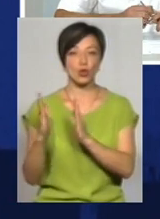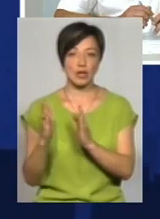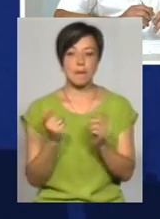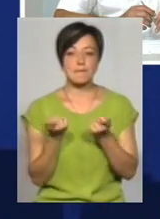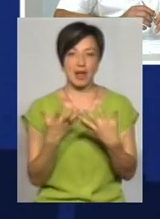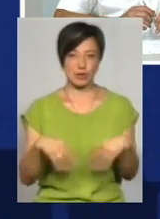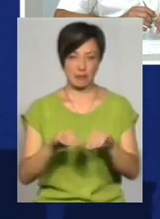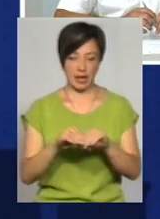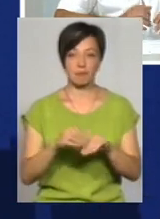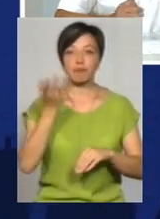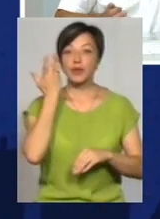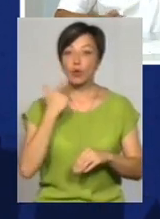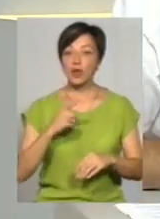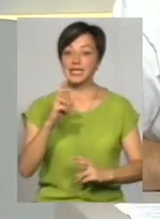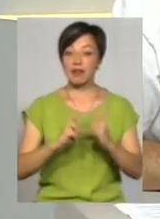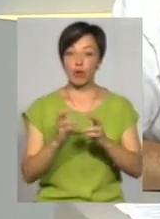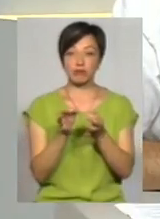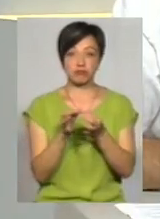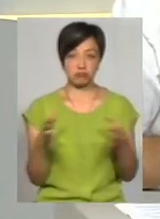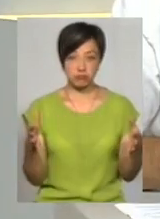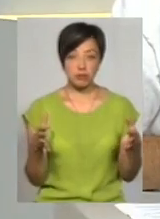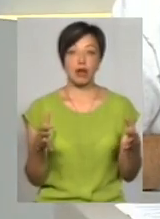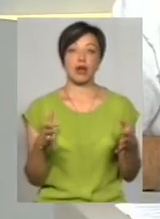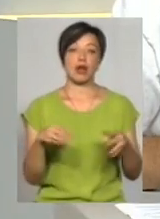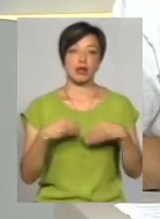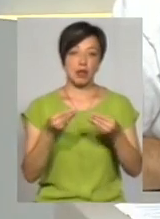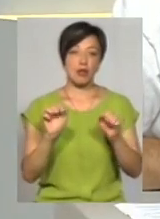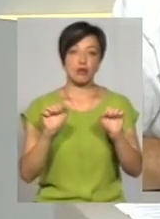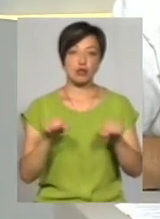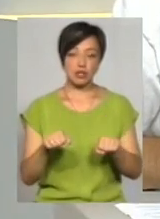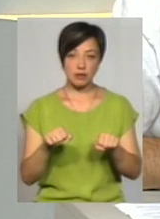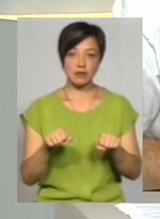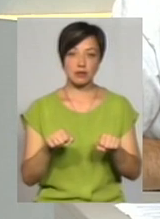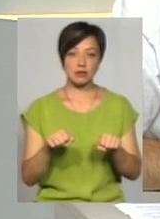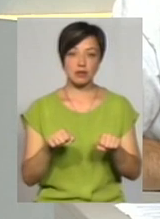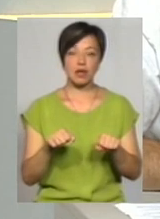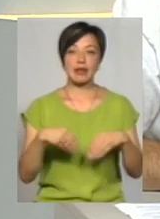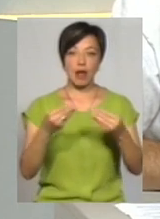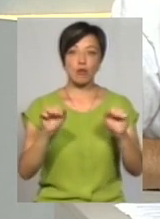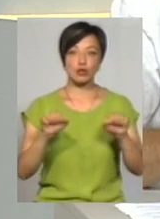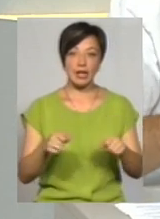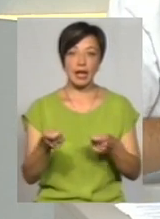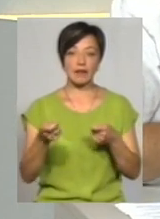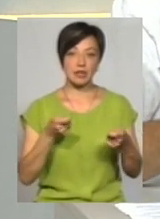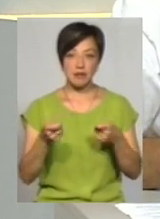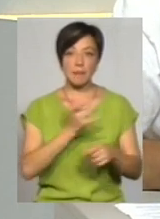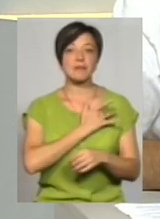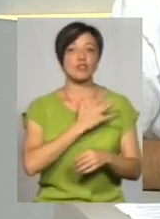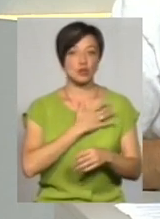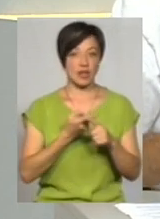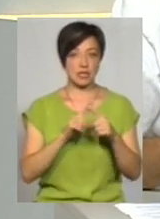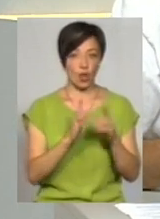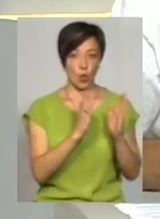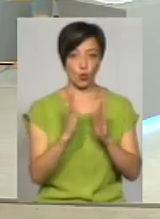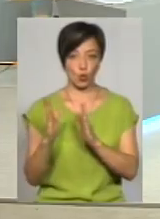малосімейки. Коли завод розпався, тільки почав працювати вже, їм дали можливість керівництва приватизувати їх,